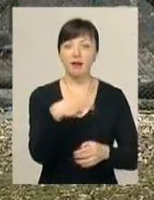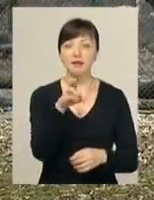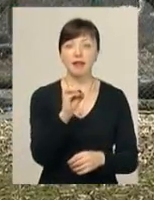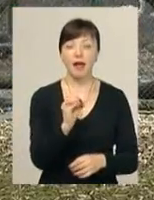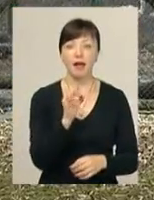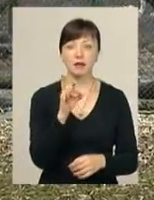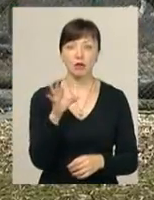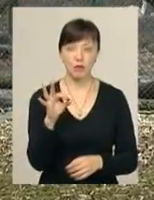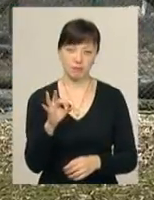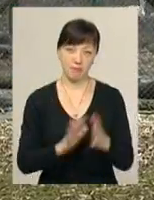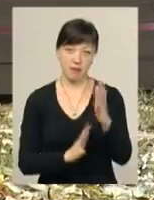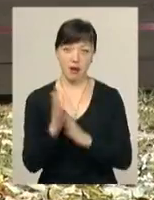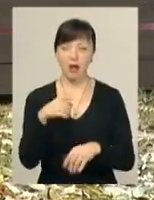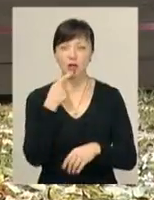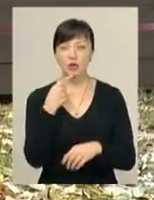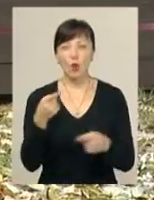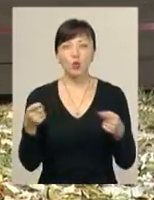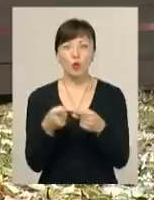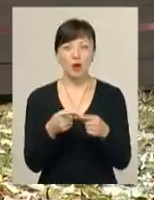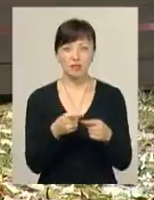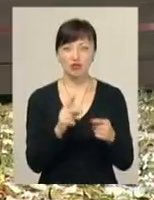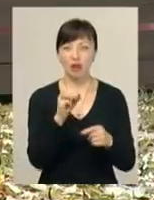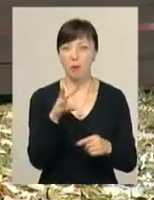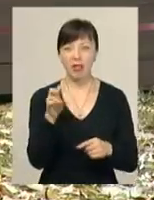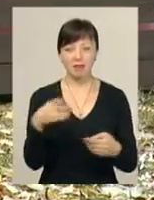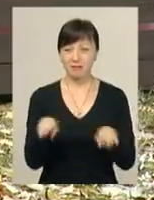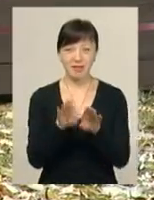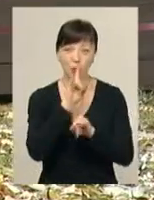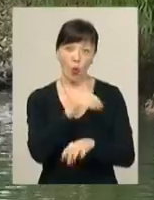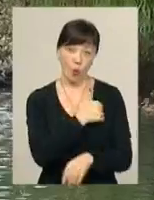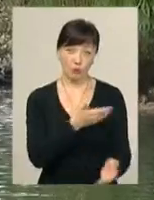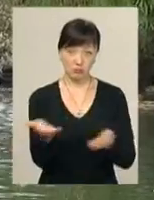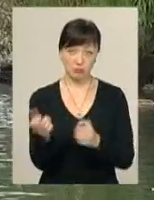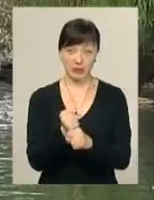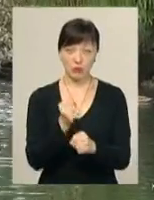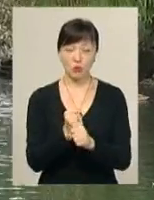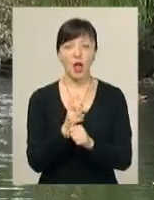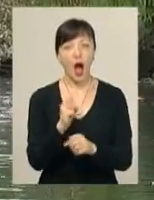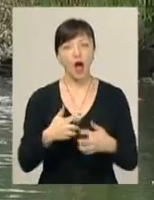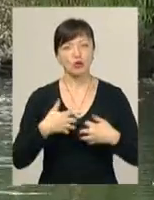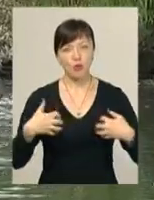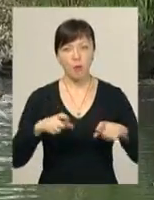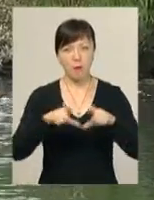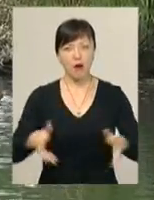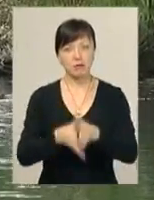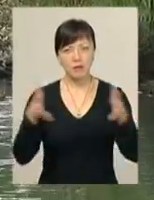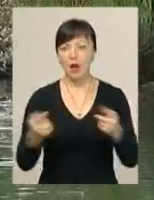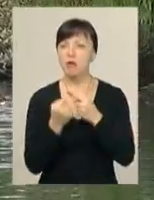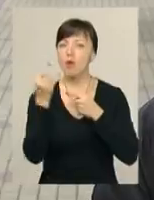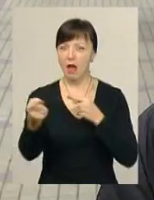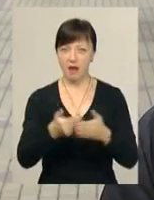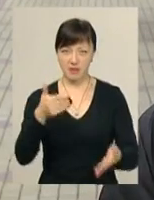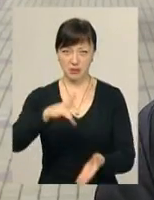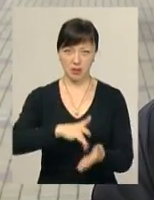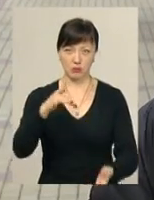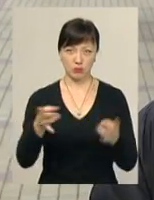Зоокуточок у парку імені Чекмана переконують, ніхто не закриватиме. Мовляв, хочуть, хай працюють. А зоопарк має бути подалі від центру.